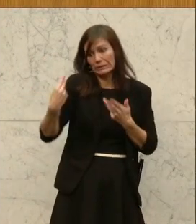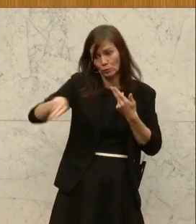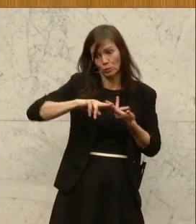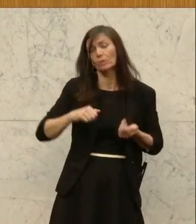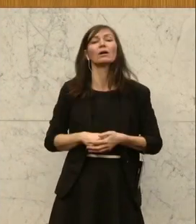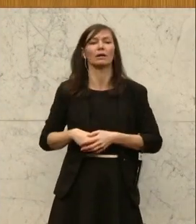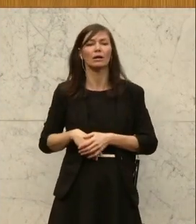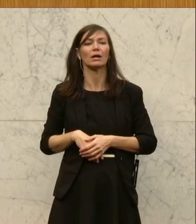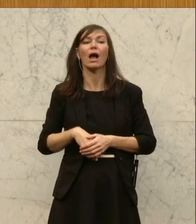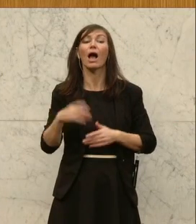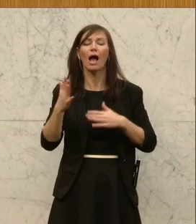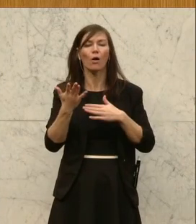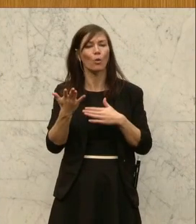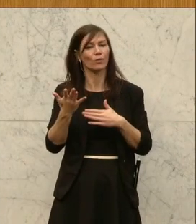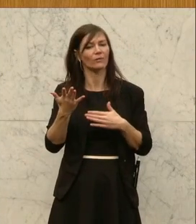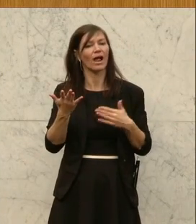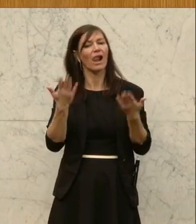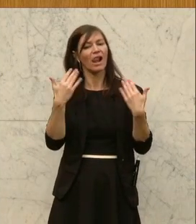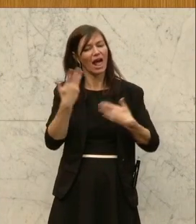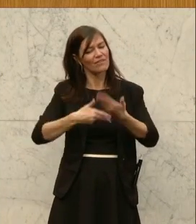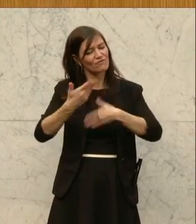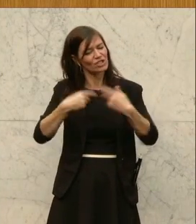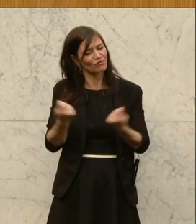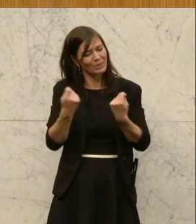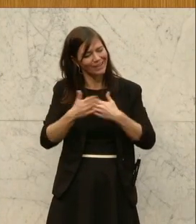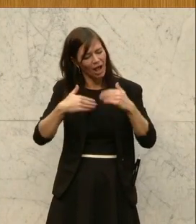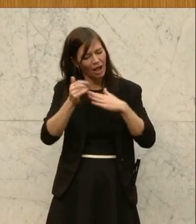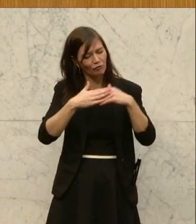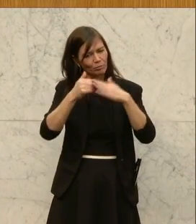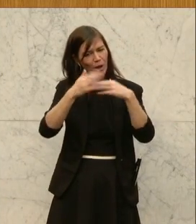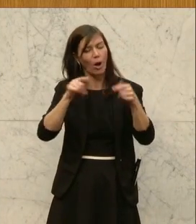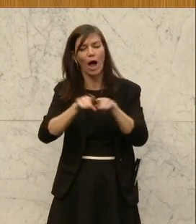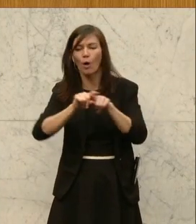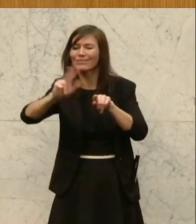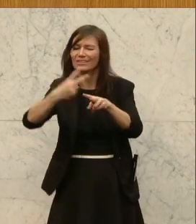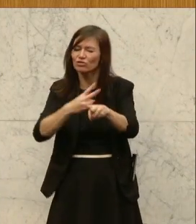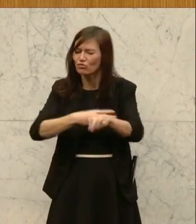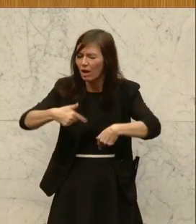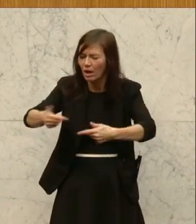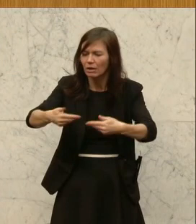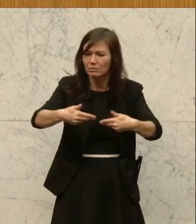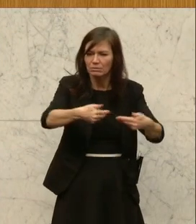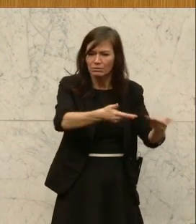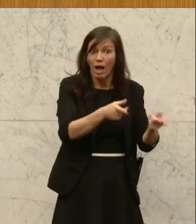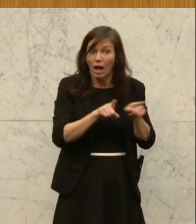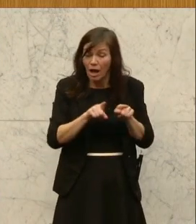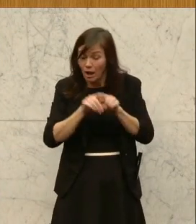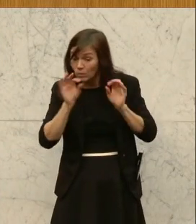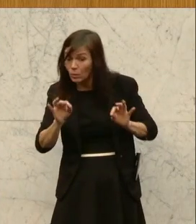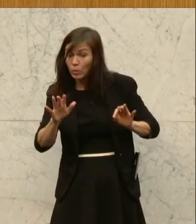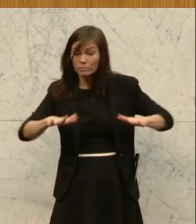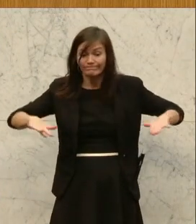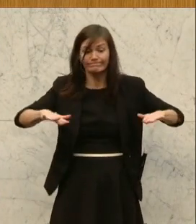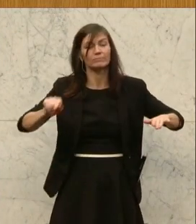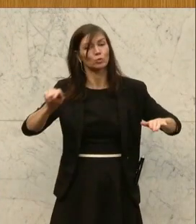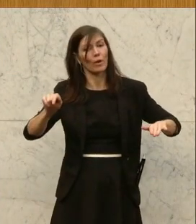landwirtschaftlicher Betriebe auch in Drittstaaten ein wertvolles und eine gute Grundlage, um dort auch